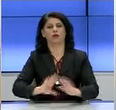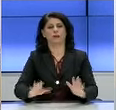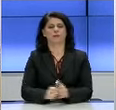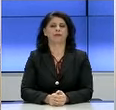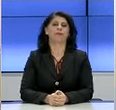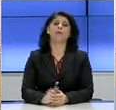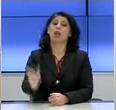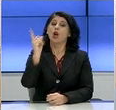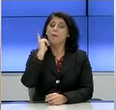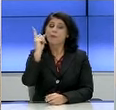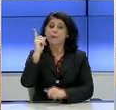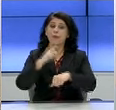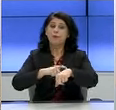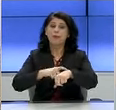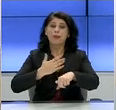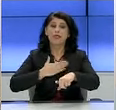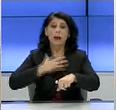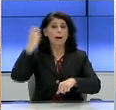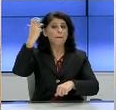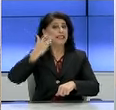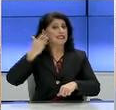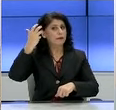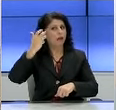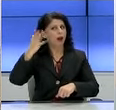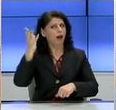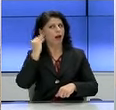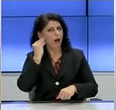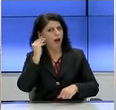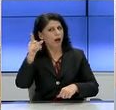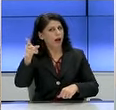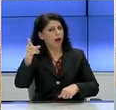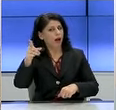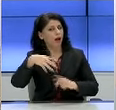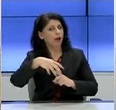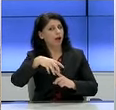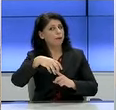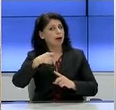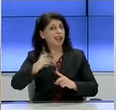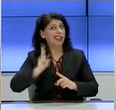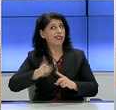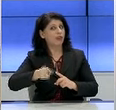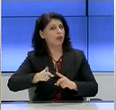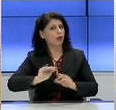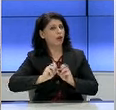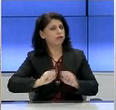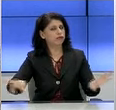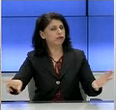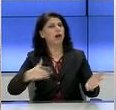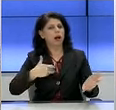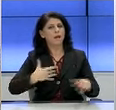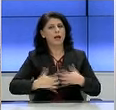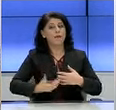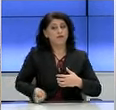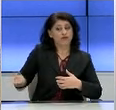στιγμή που οι δικοί μας, οι επιστήμονές μας, έκουσαν τον κόδωνα του κινδύνου, ξεκινήσαμε να επεξεργαζόμαστε ένα